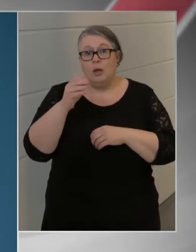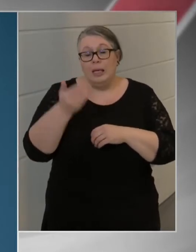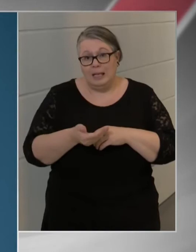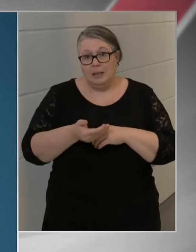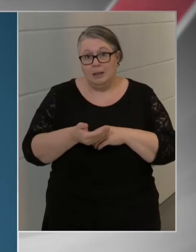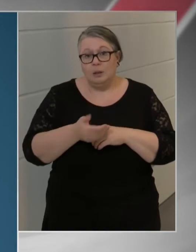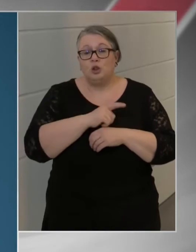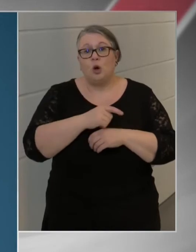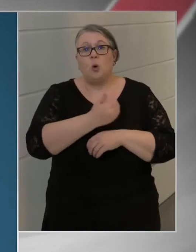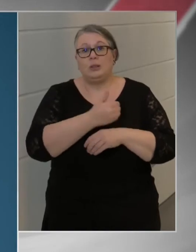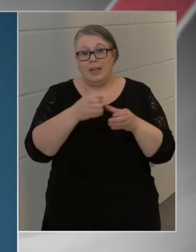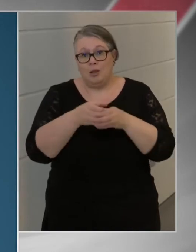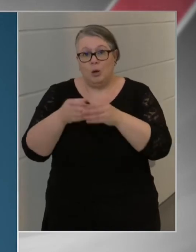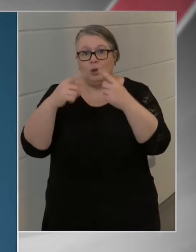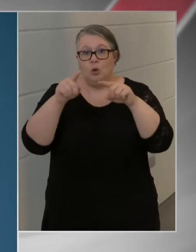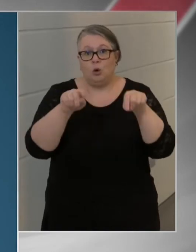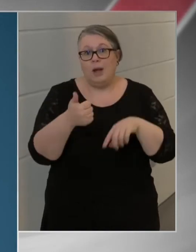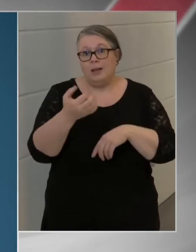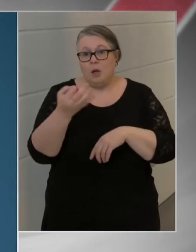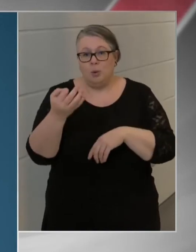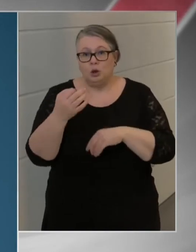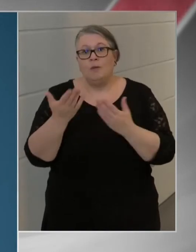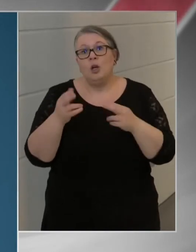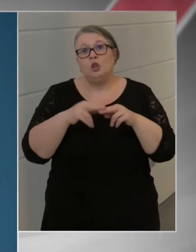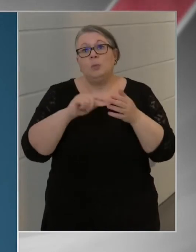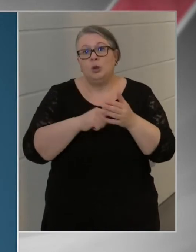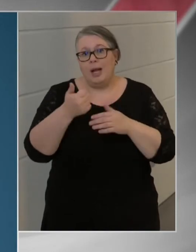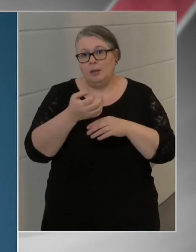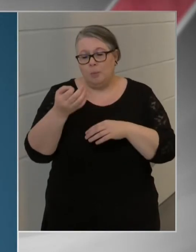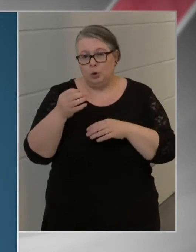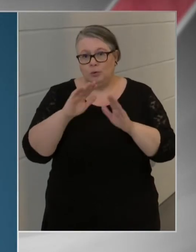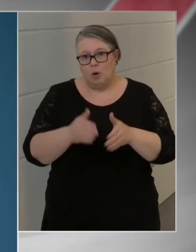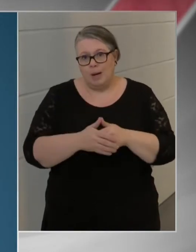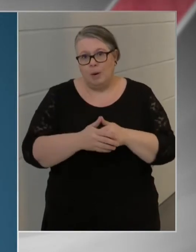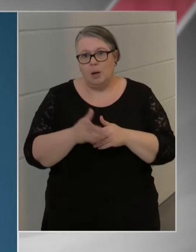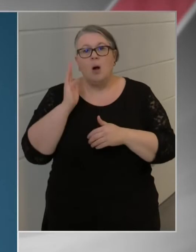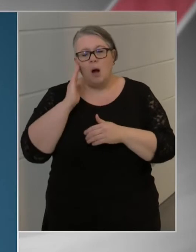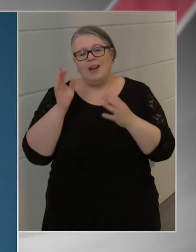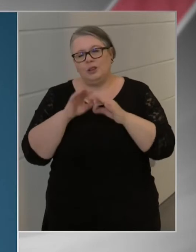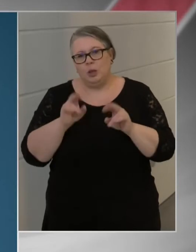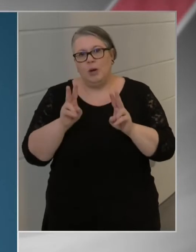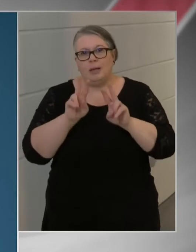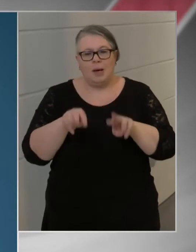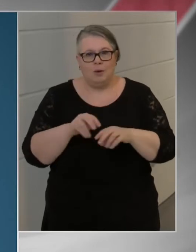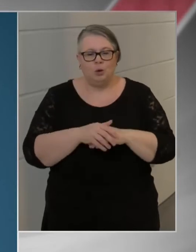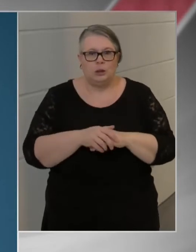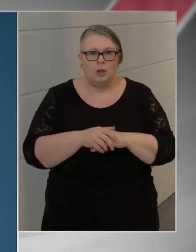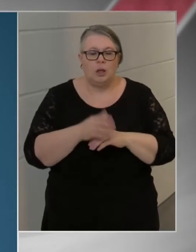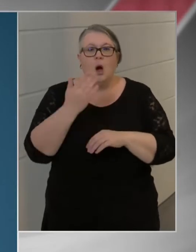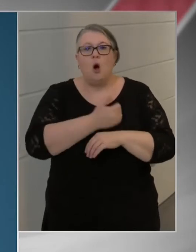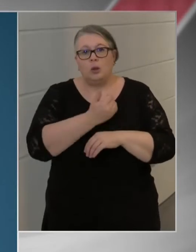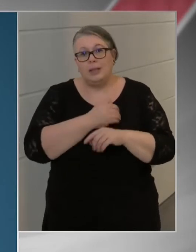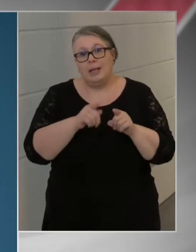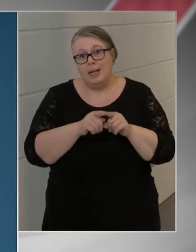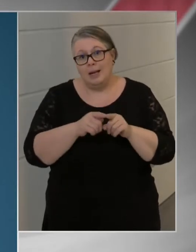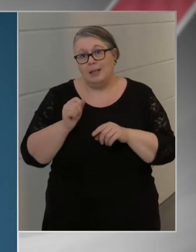végéig csak osztályonként, csak egynapos vagy többször egynapos formában, tehát ott alvás nélkül valósíthatóak meg. Ha egy osztály